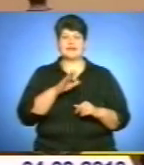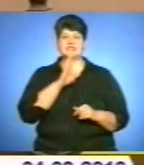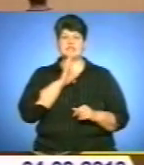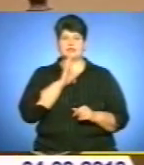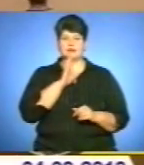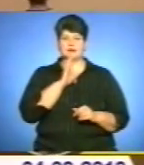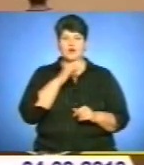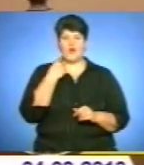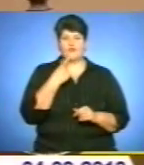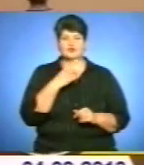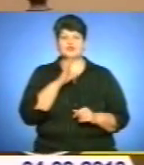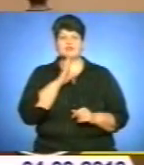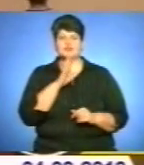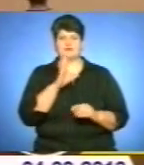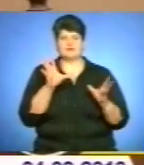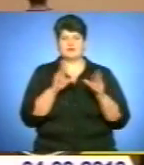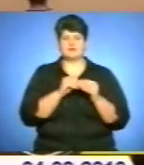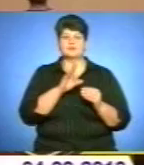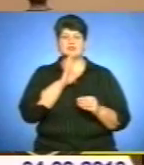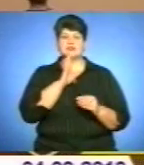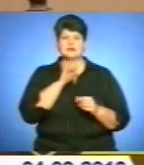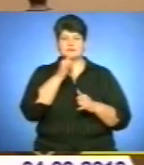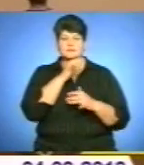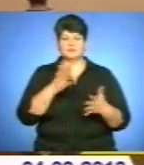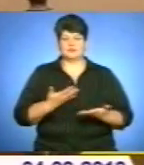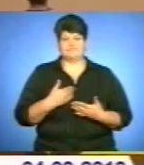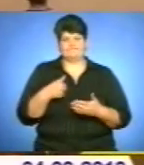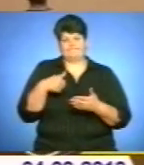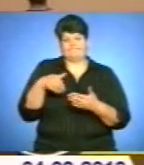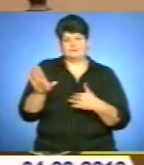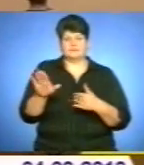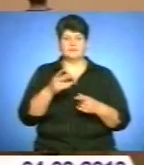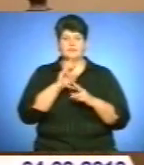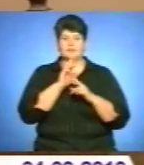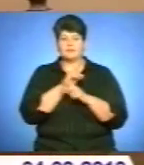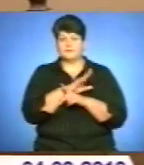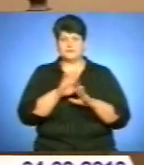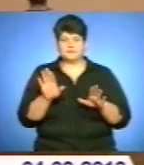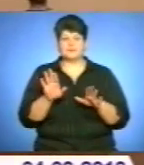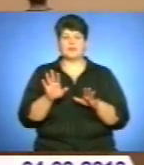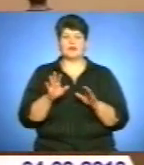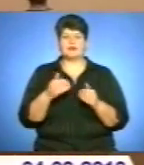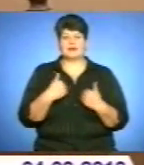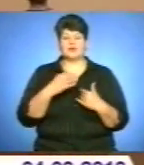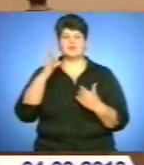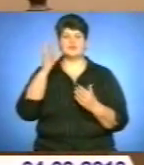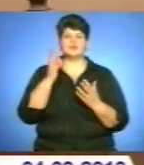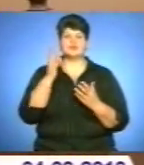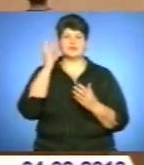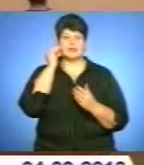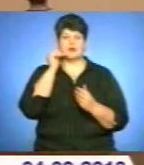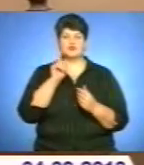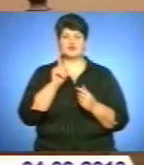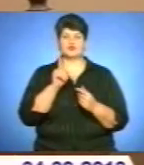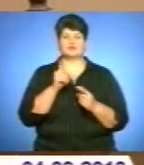хоча кажуть, що жінки і жінки мені вживаються, я відмітаю наприклад цю гіпотезу і вважаю, що не завість від того,